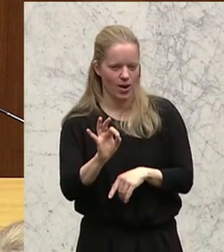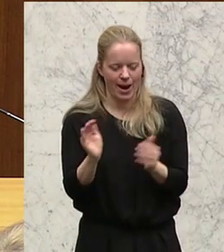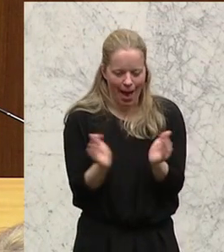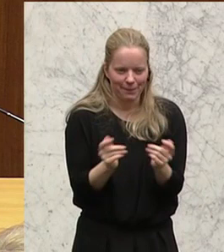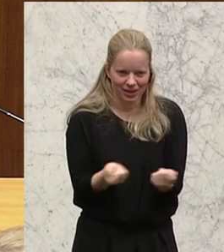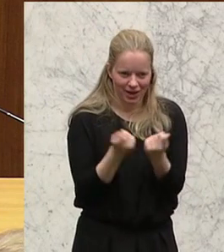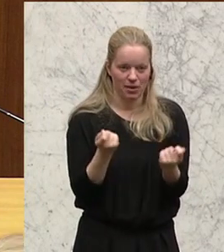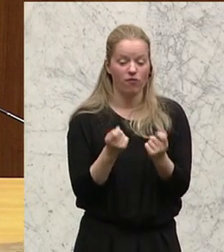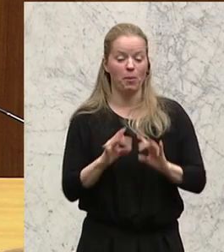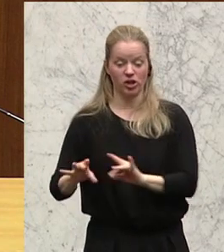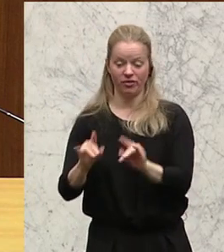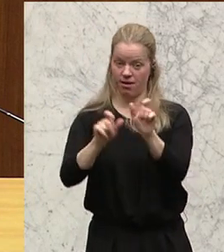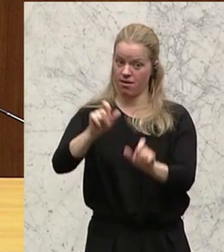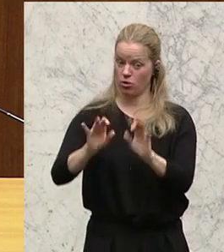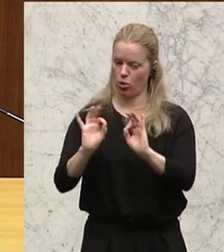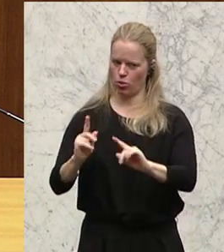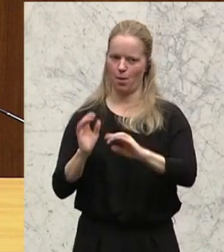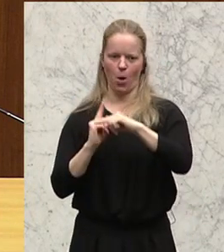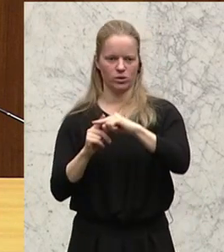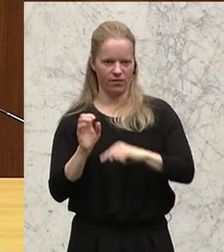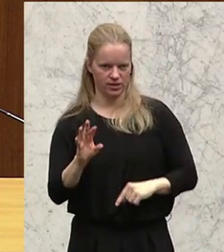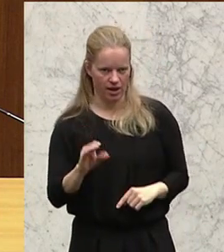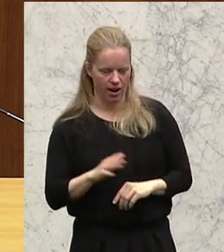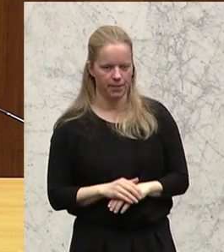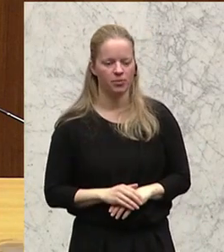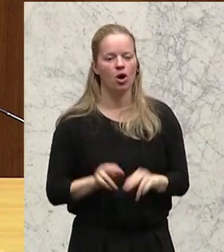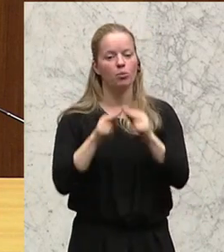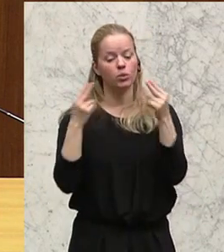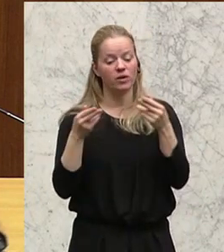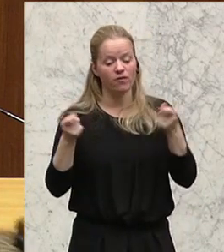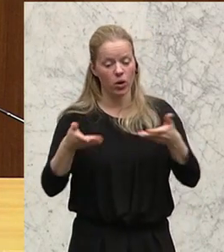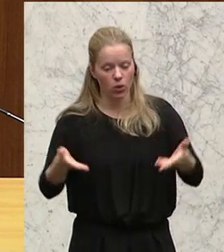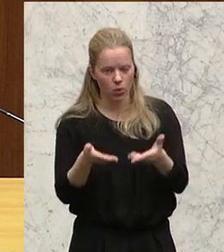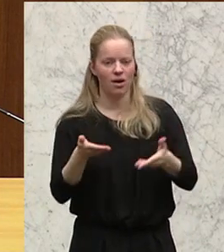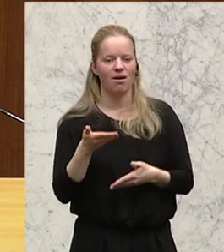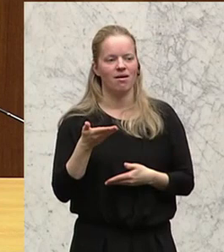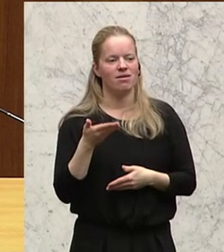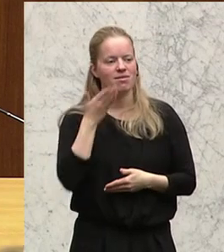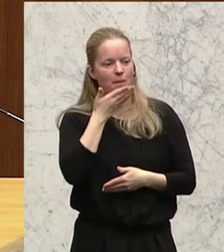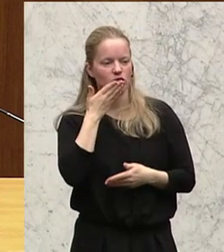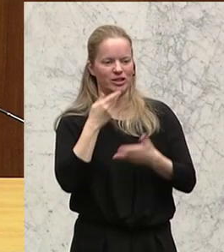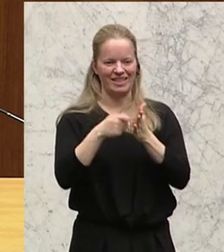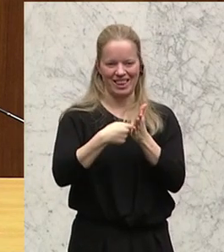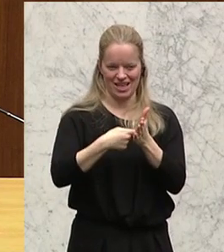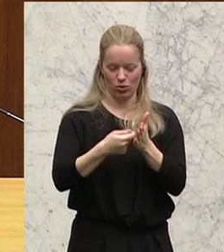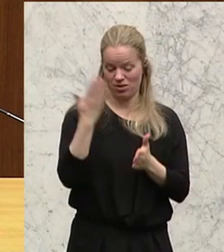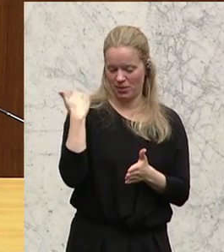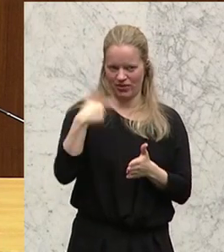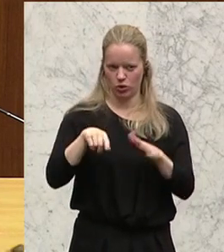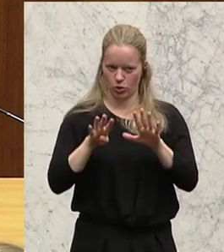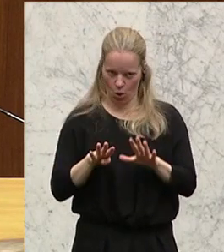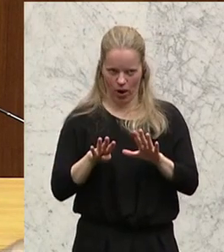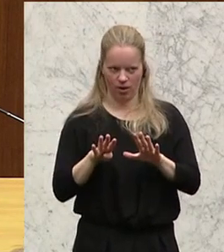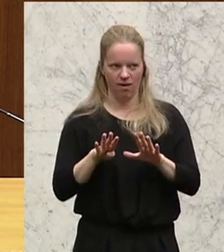Und zum anderen die Bundesförderung der thermischen Sanierung. Seit dem Start im Jahr 2009 wurden damit